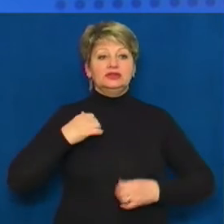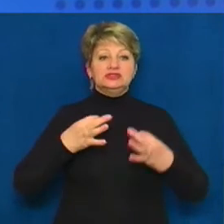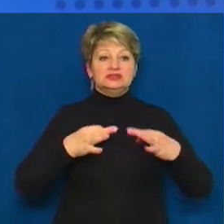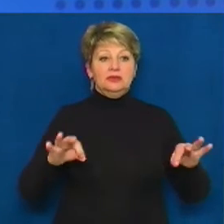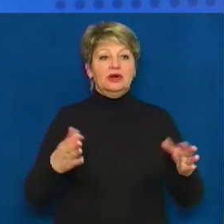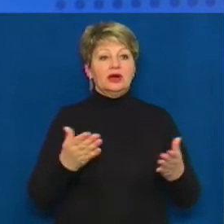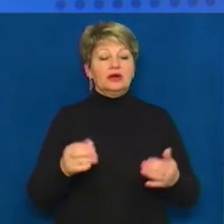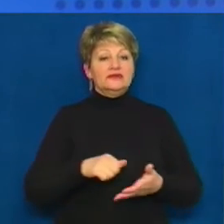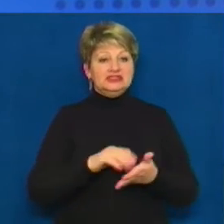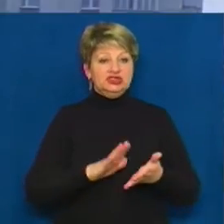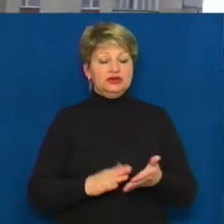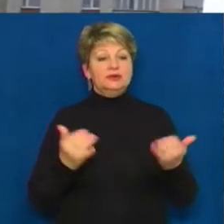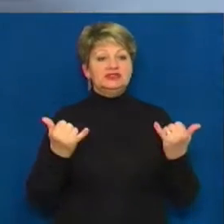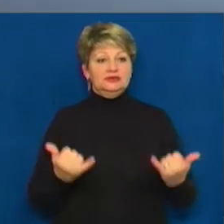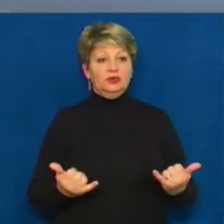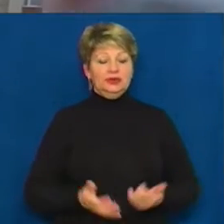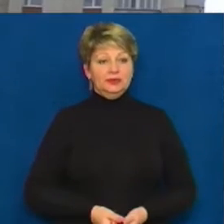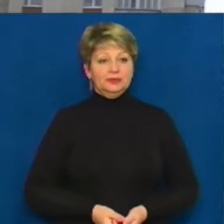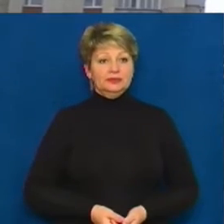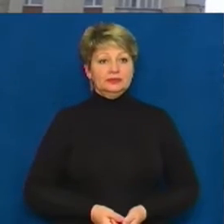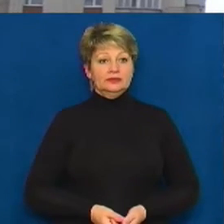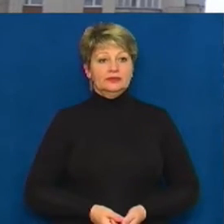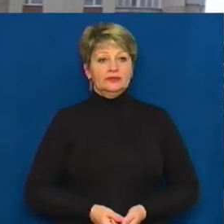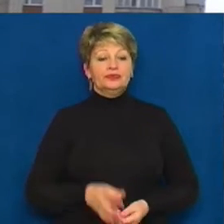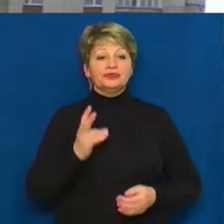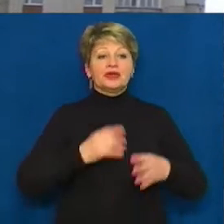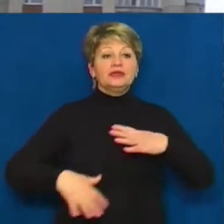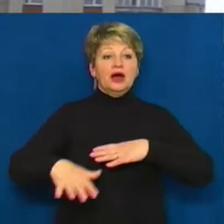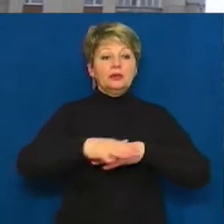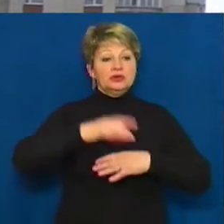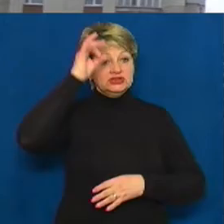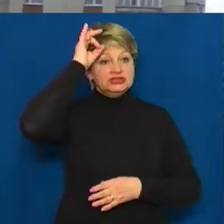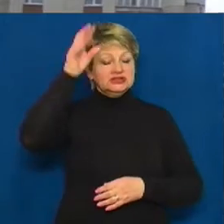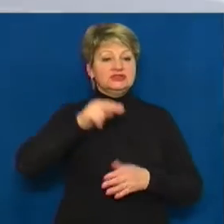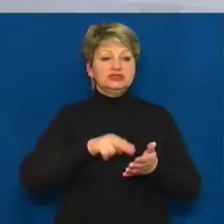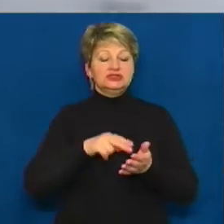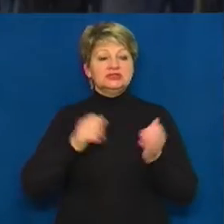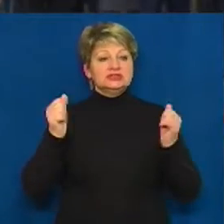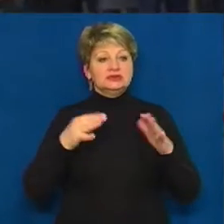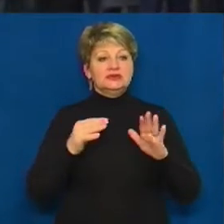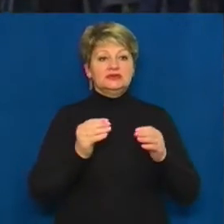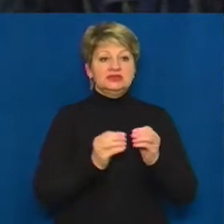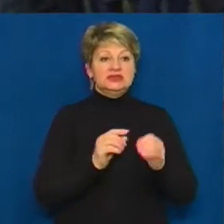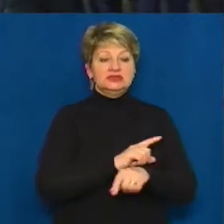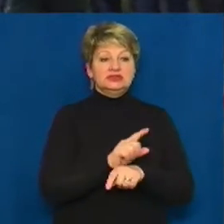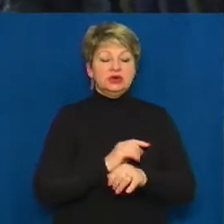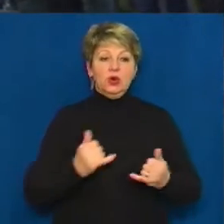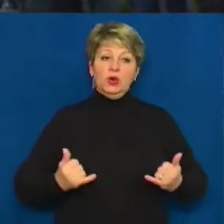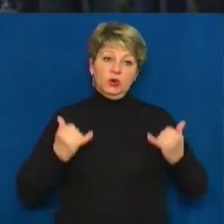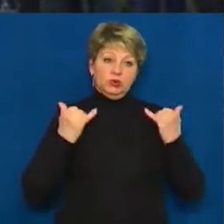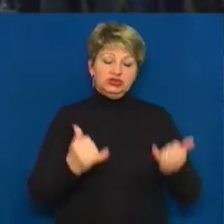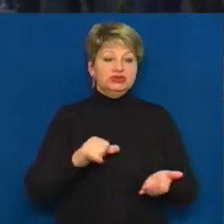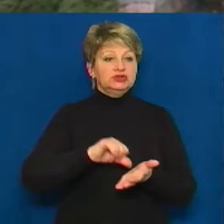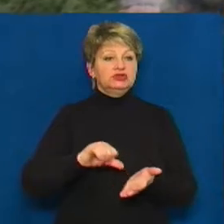Україні відзначають сьогодні. На площі Слави черкасці зібралися у десяті. Вшанувати учасників революції